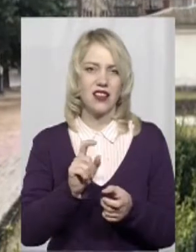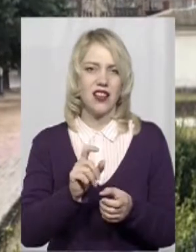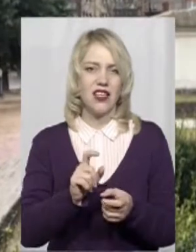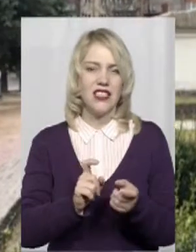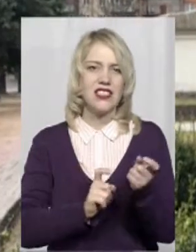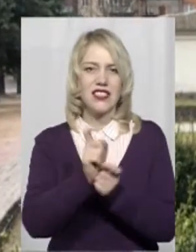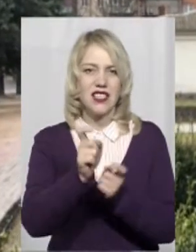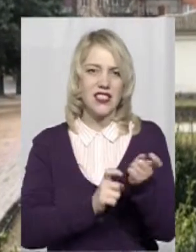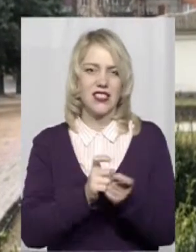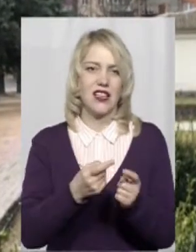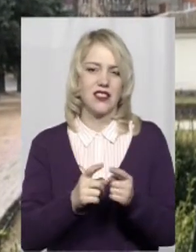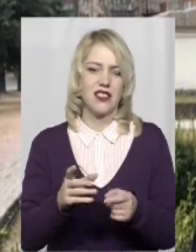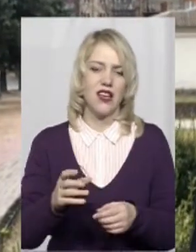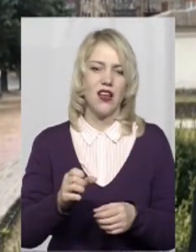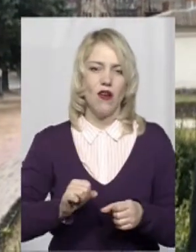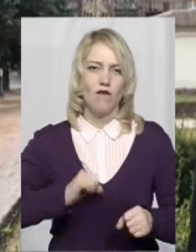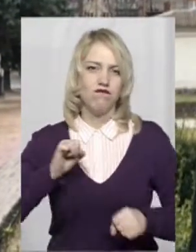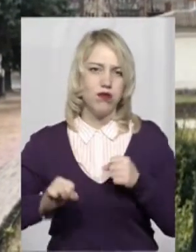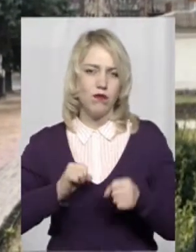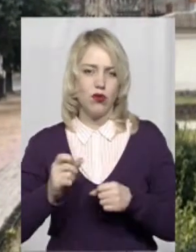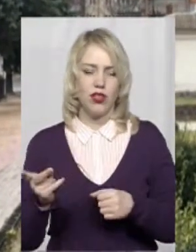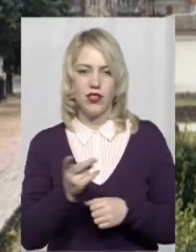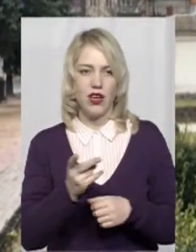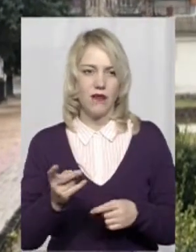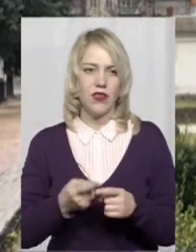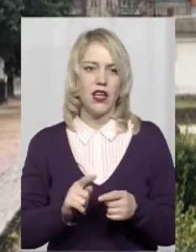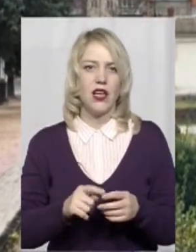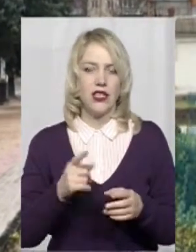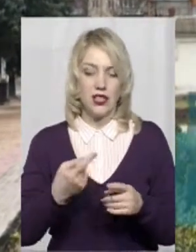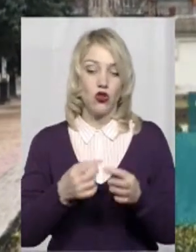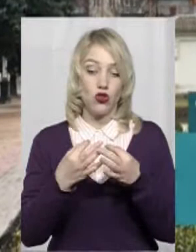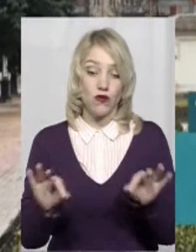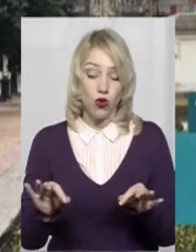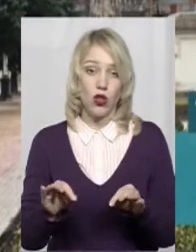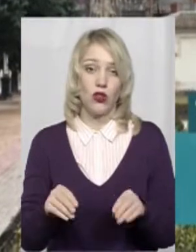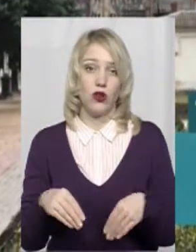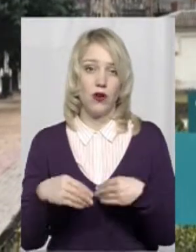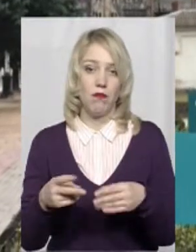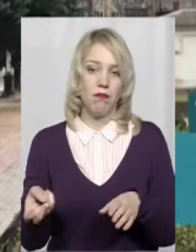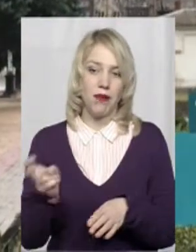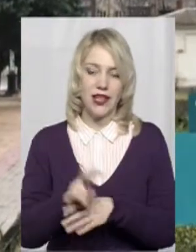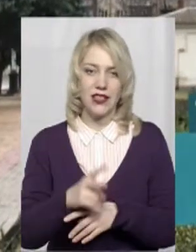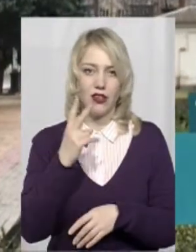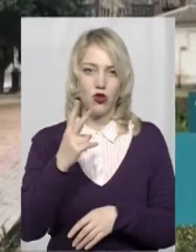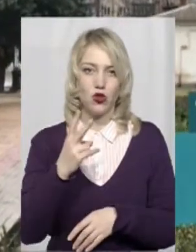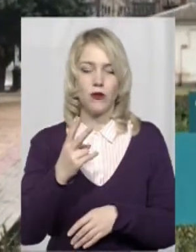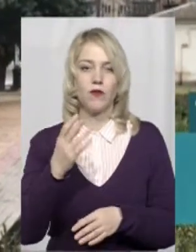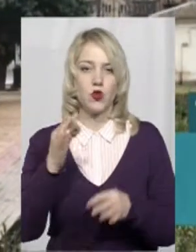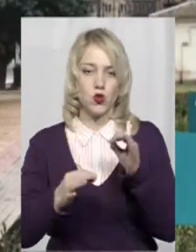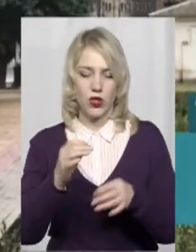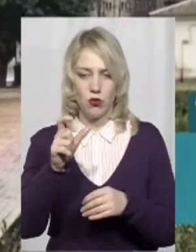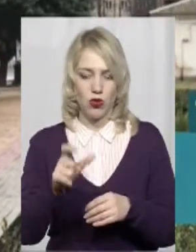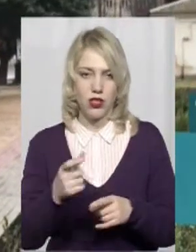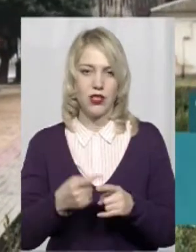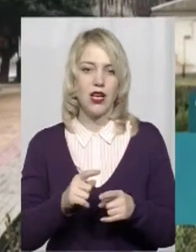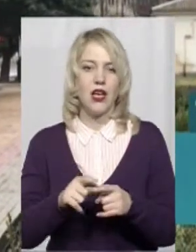Це взаємне поборення дозволило прийти до влади двічі несудимому Януковичу, який обіцяв почути в